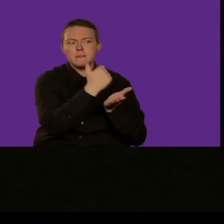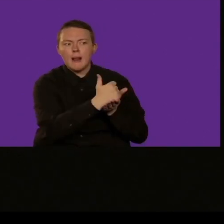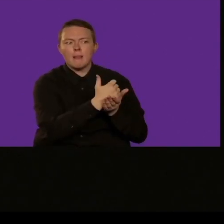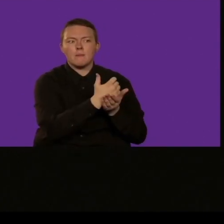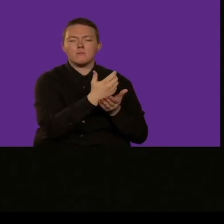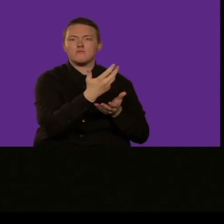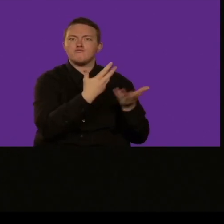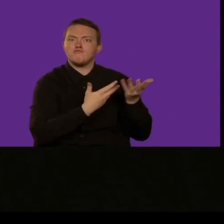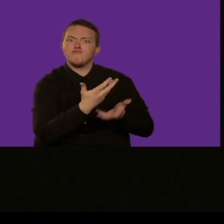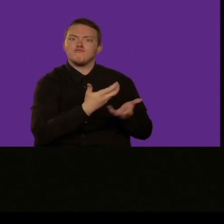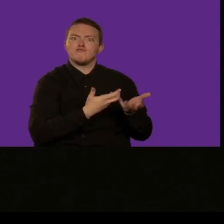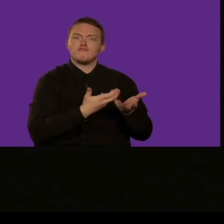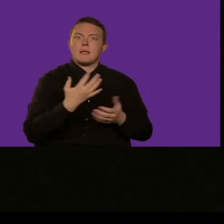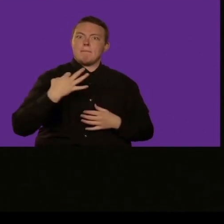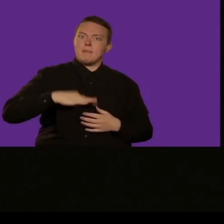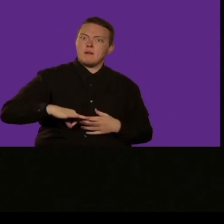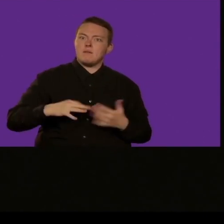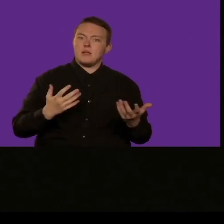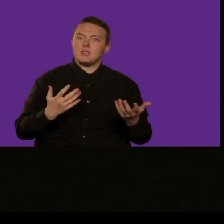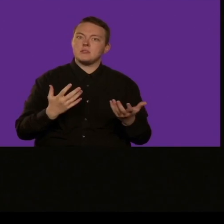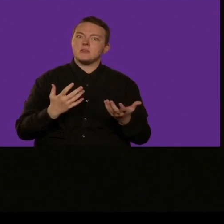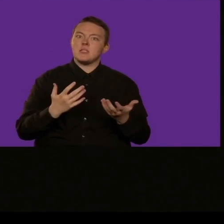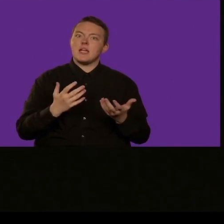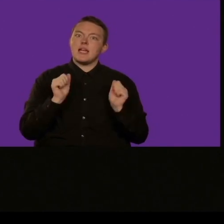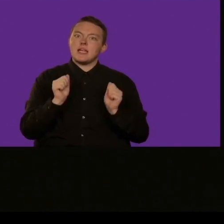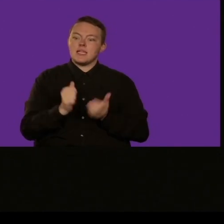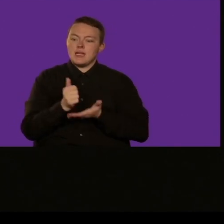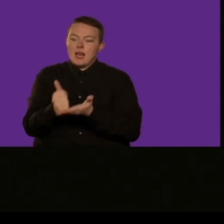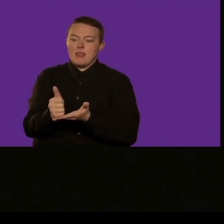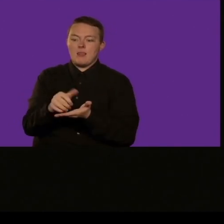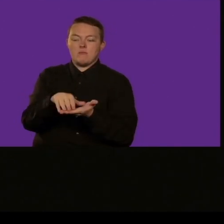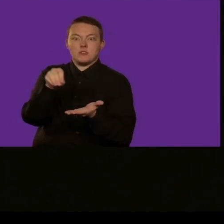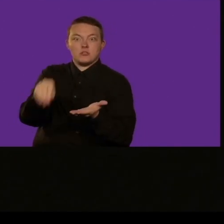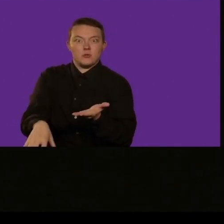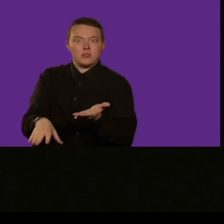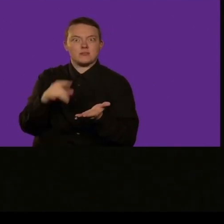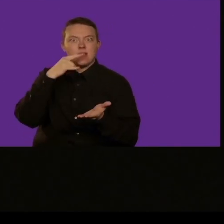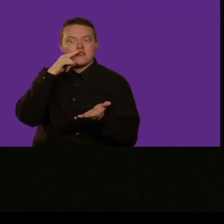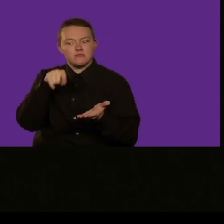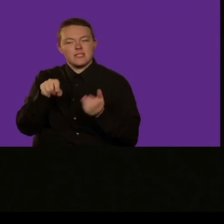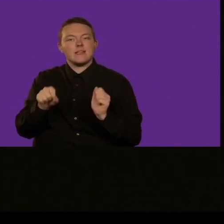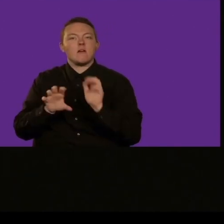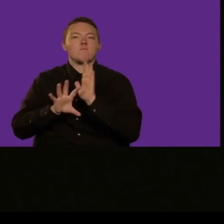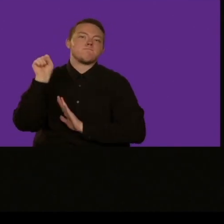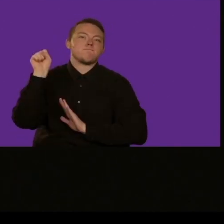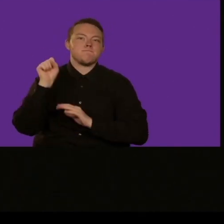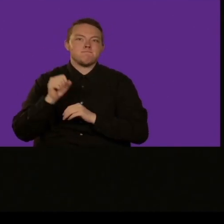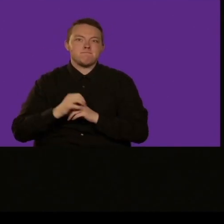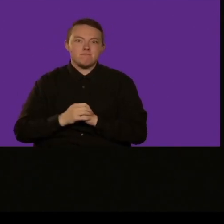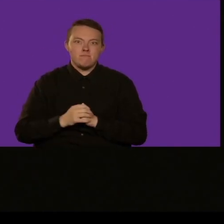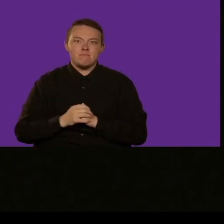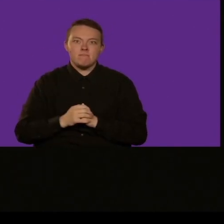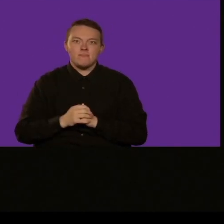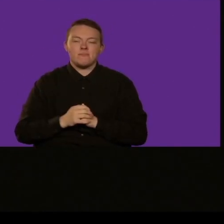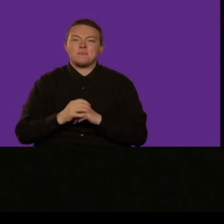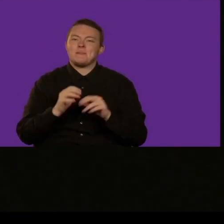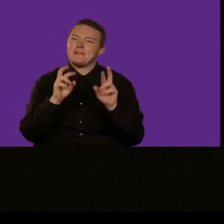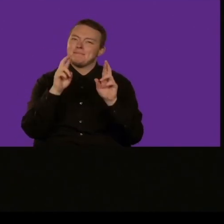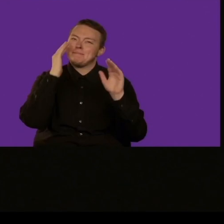conferenze siano ispiratrici per poter avere un nuovo approccio di come possiamo, cosa possiamo dare ai nostri bambini